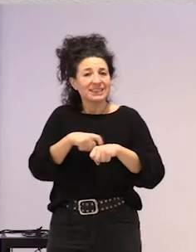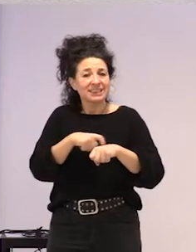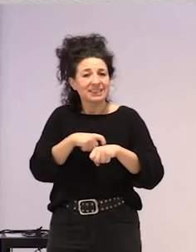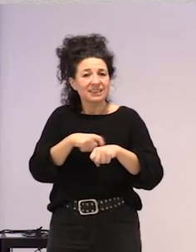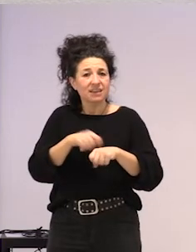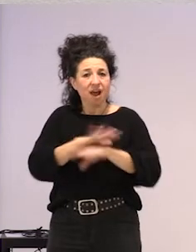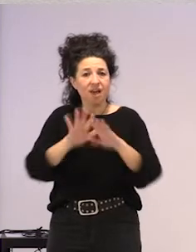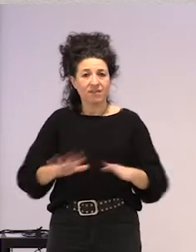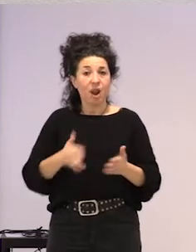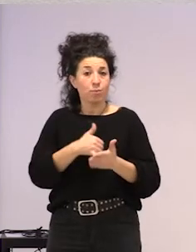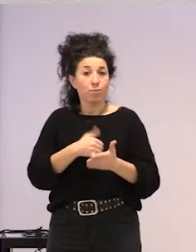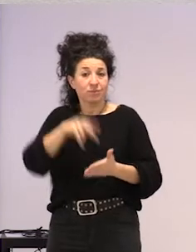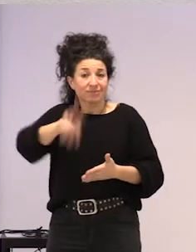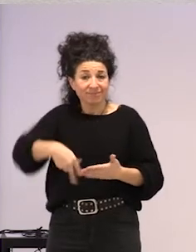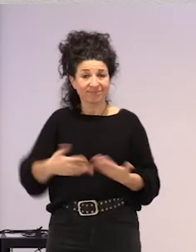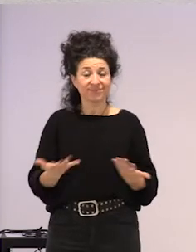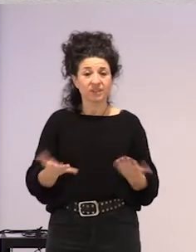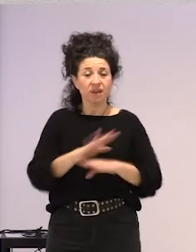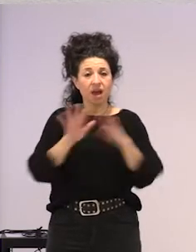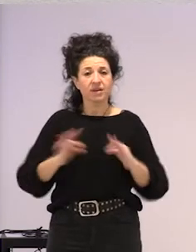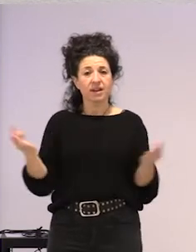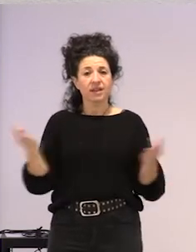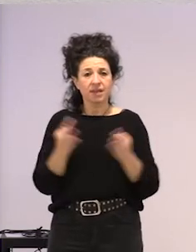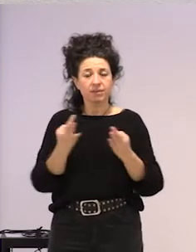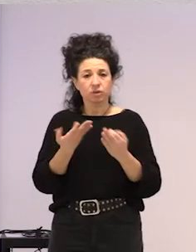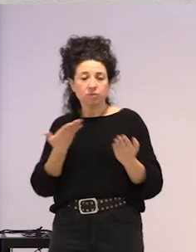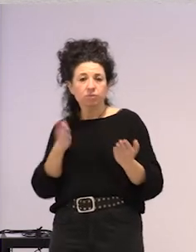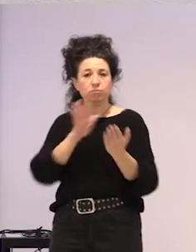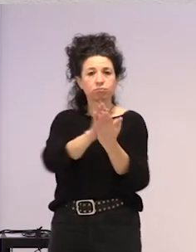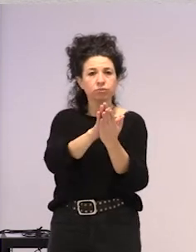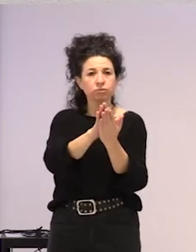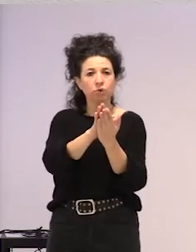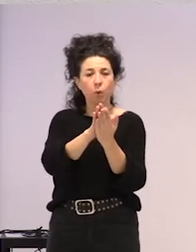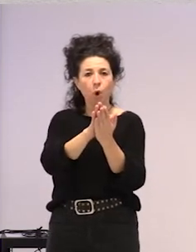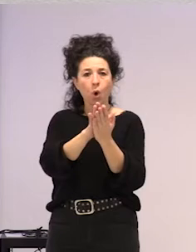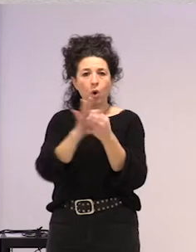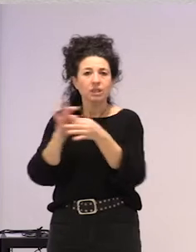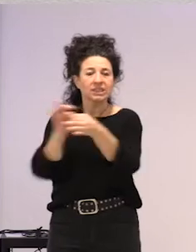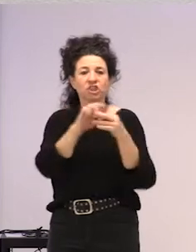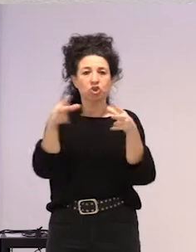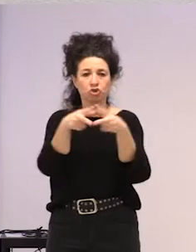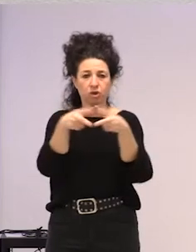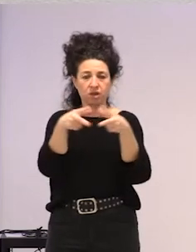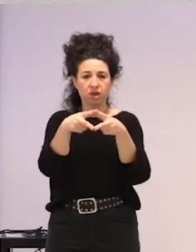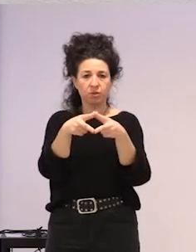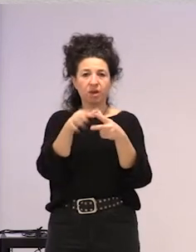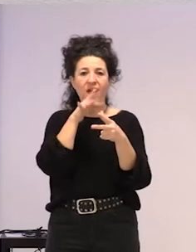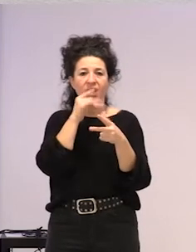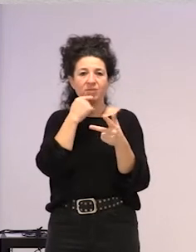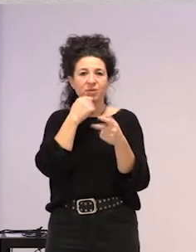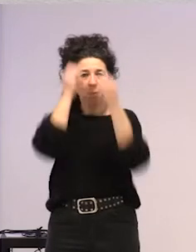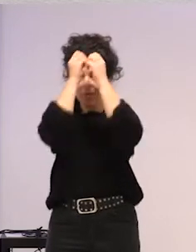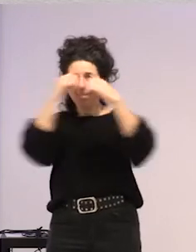zaurgarriak dira, ez? Eta nolabait, horri aurregin behar diogu, jendarte maian, ze momentu honetan fikzio batean gaude,